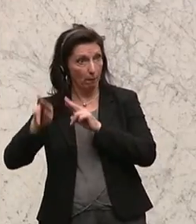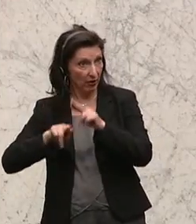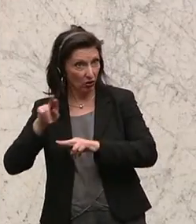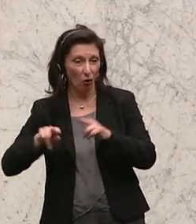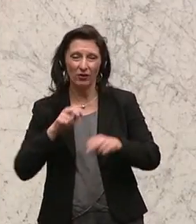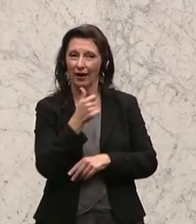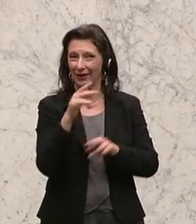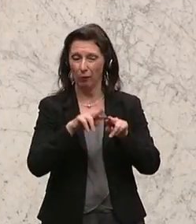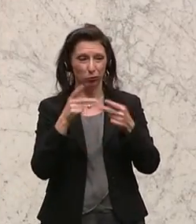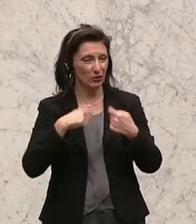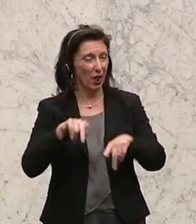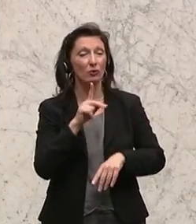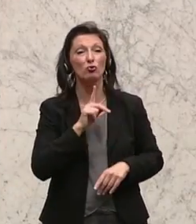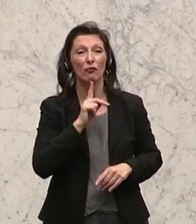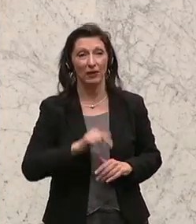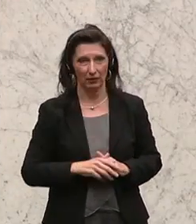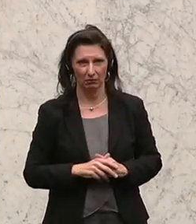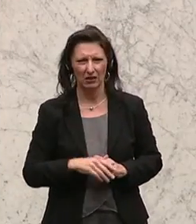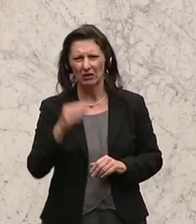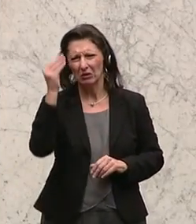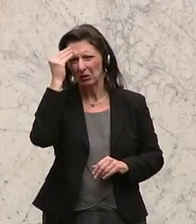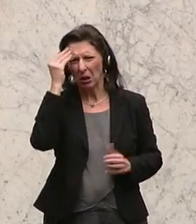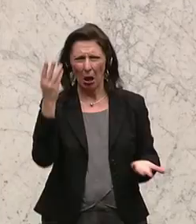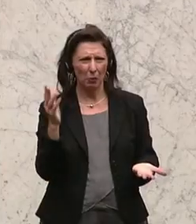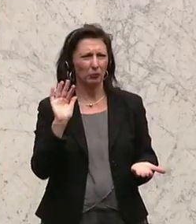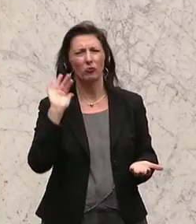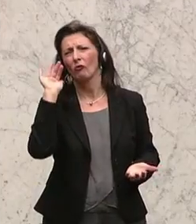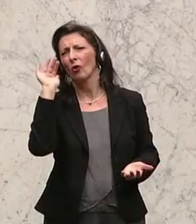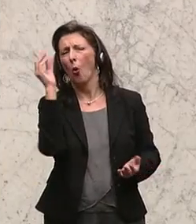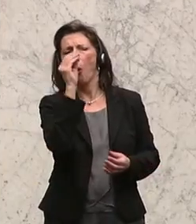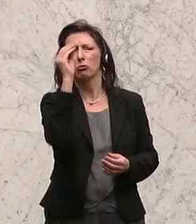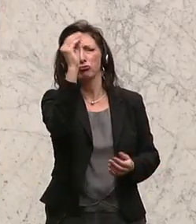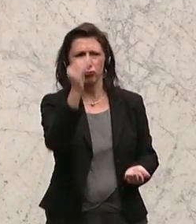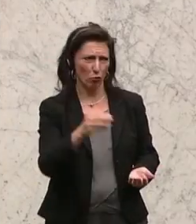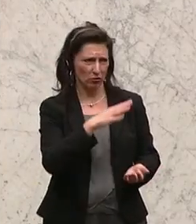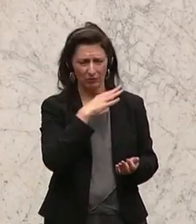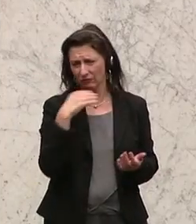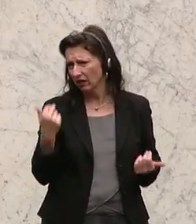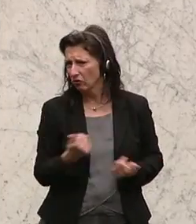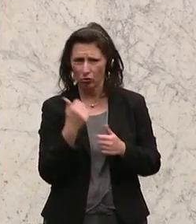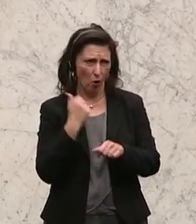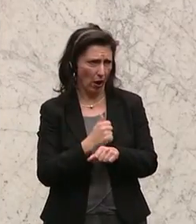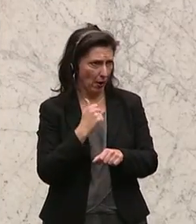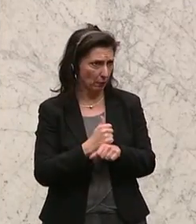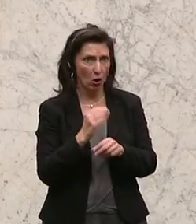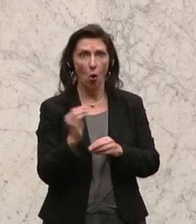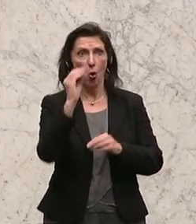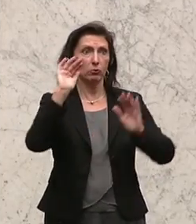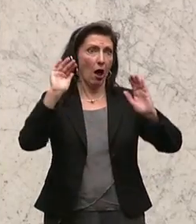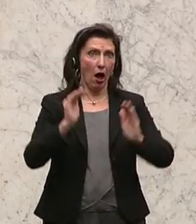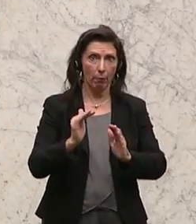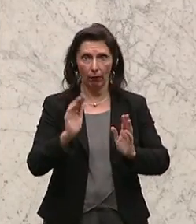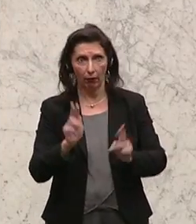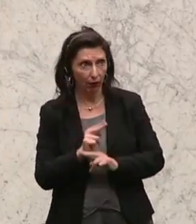bemessen. Beschäftigte haben dort Überstunden, leisten Großartiges, können die Überstunden nicht abbauen,